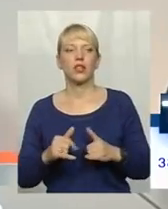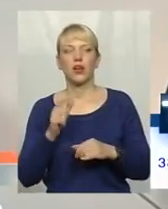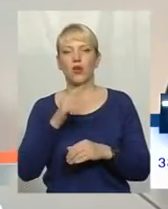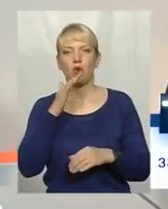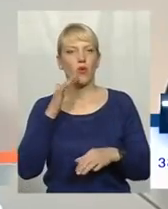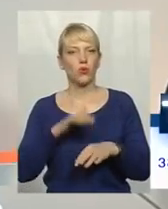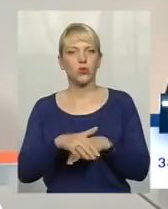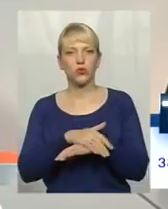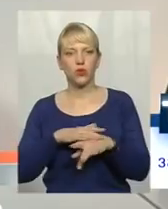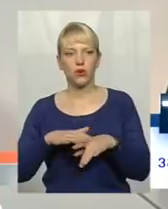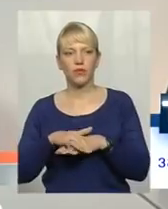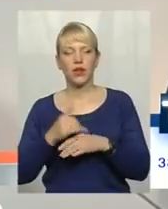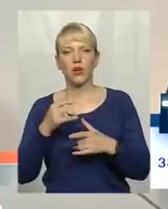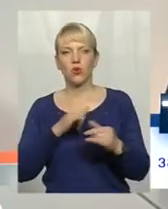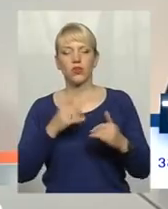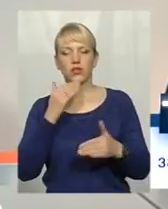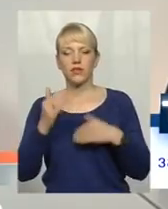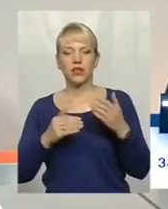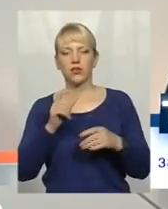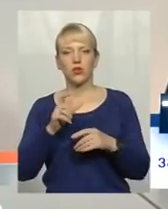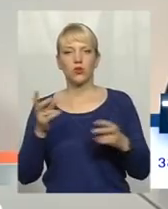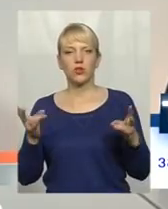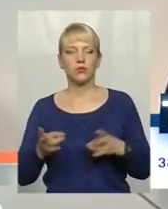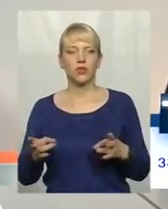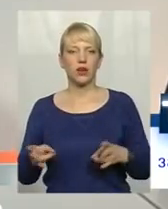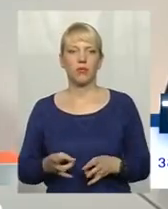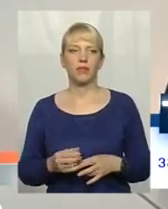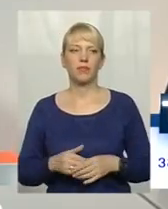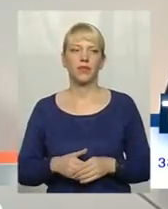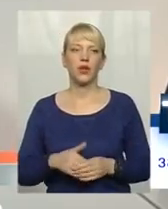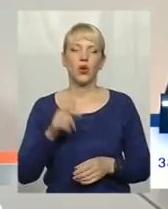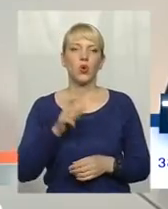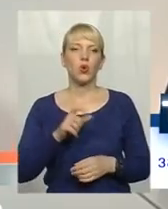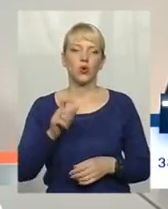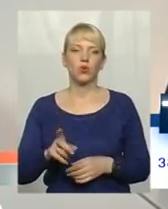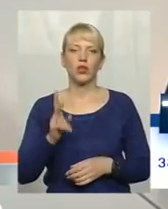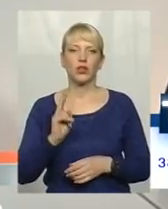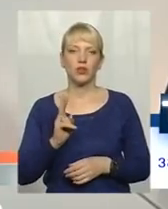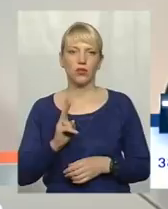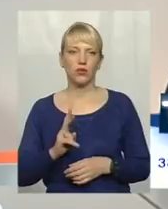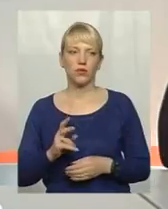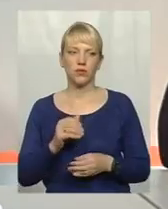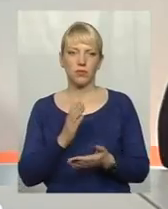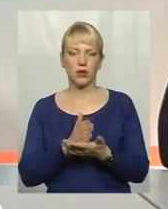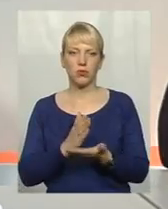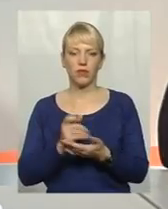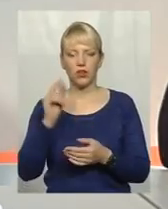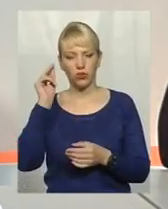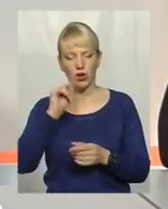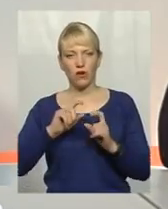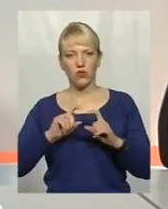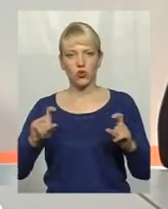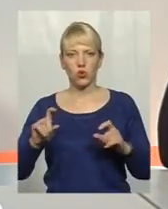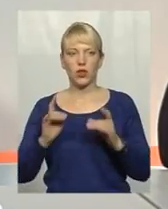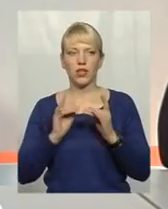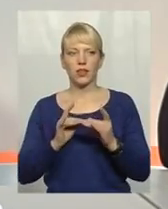людно, куди звертаються люди з якимись потребами. Люди, які перебувають в школах-інтернатах,